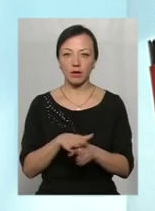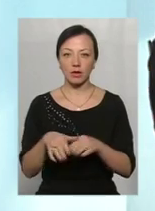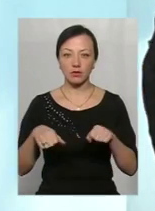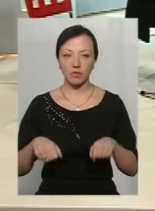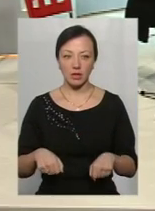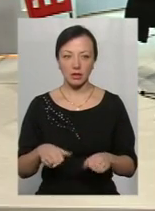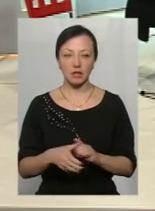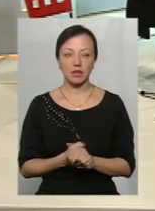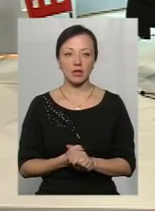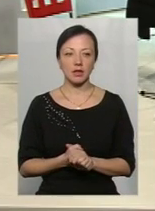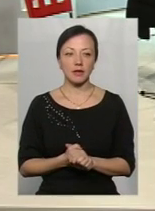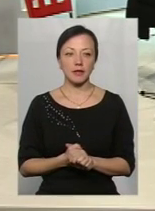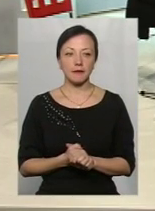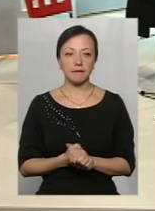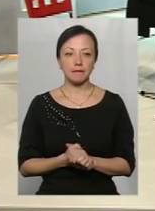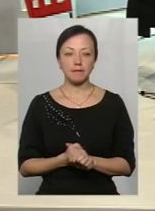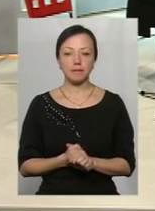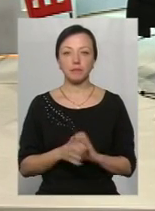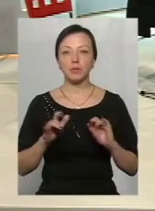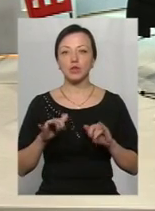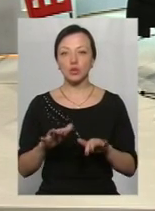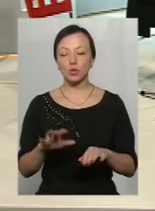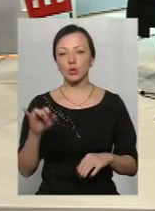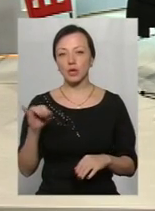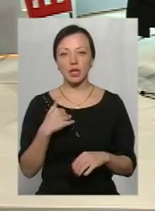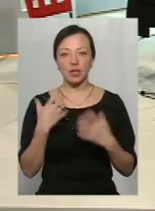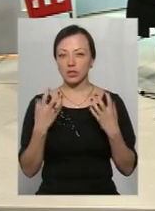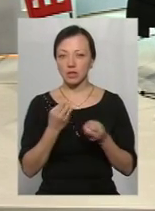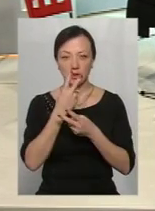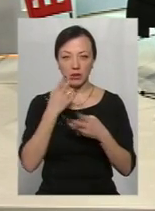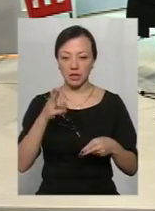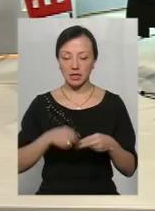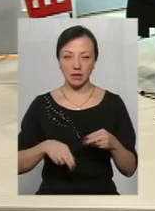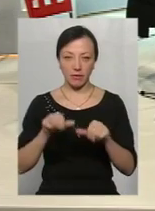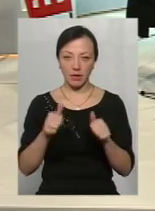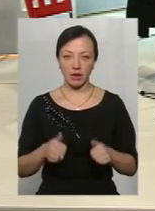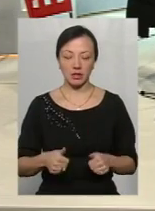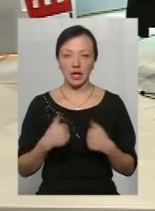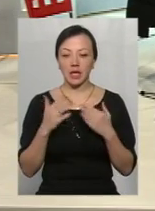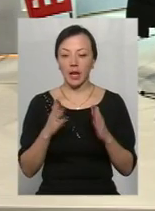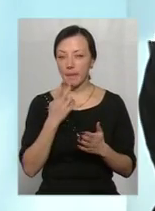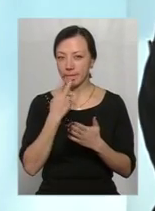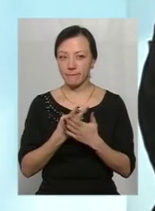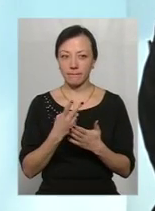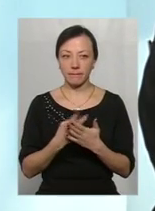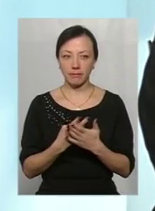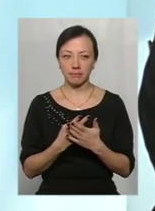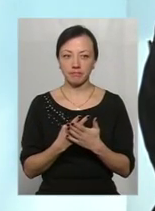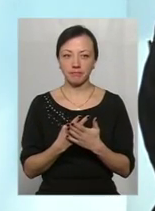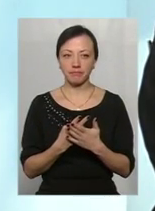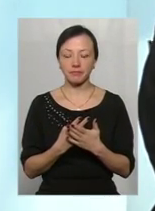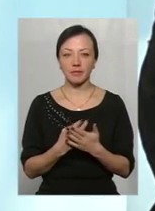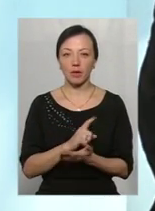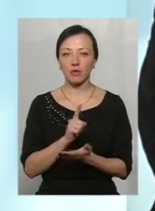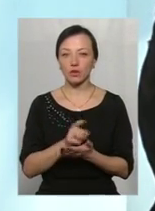влади, центральних органах виконавчої влади, проходять процедуру. І я ще не бачу кінцевого варіанту. Як тільки побачу, я обов'язково